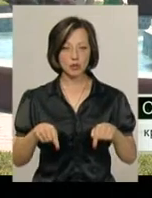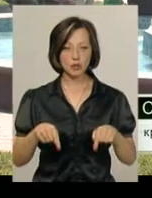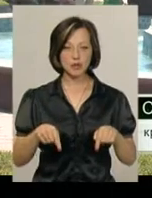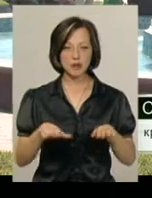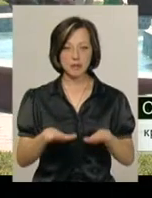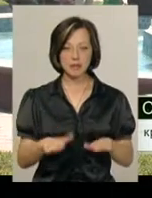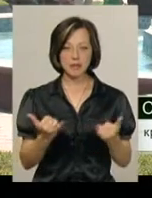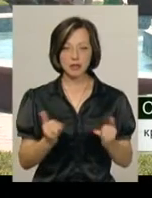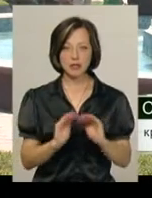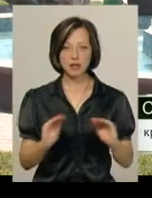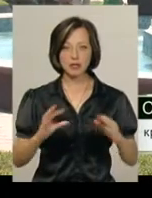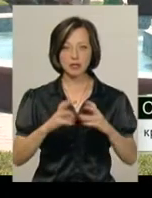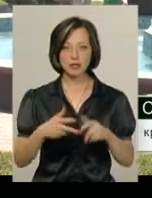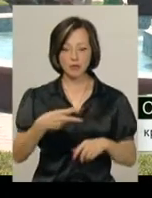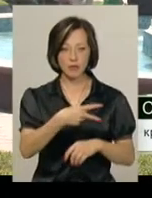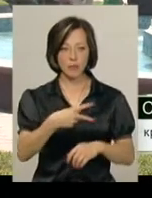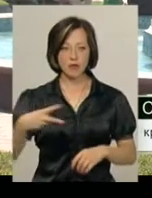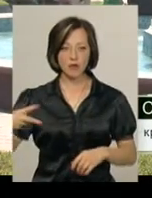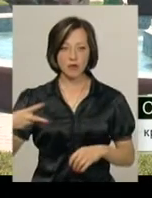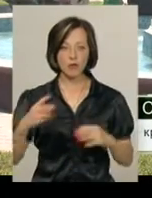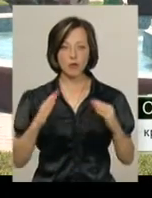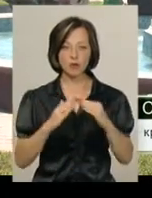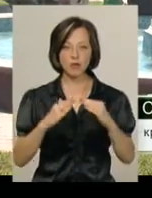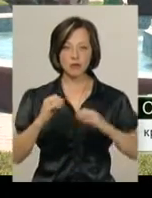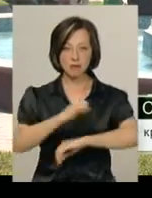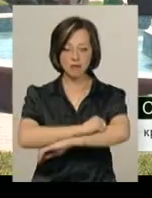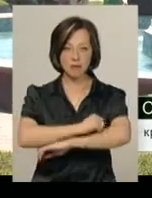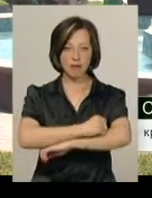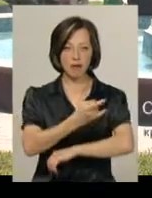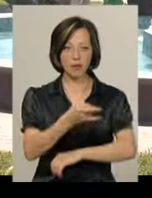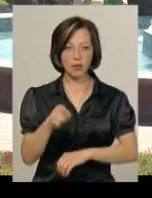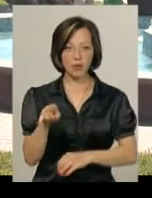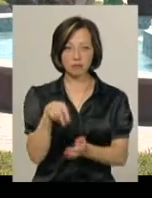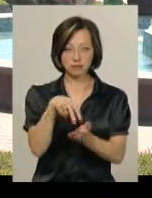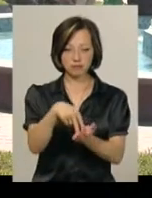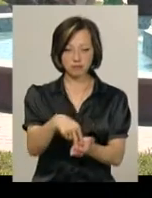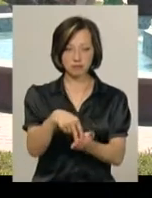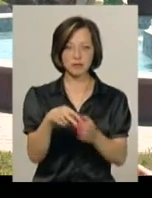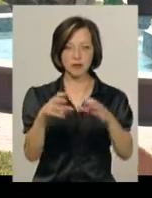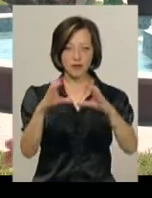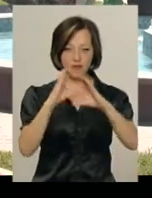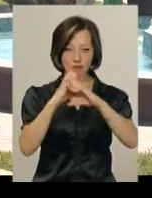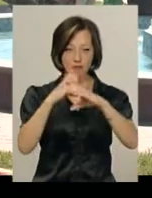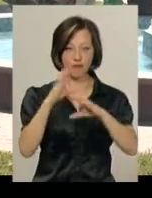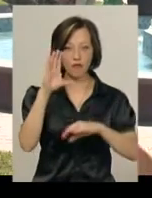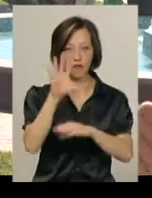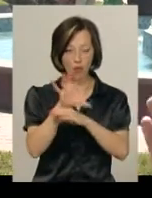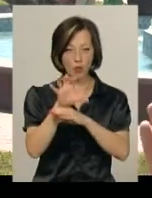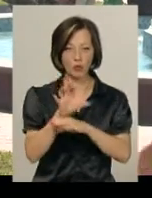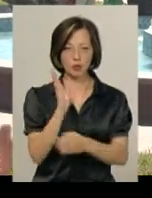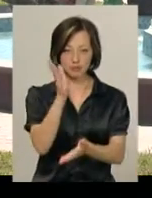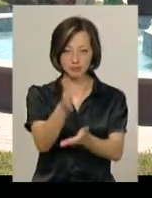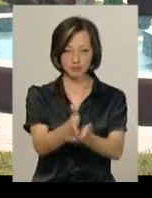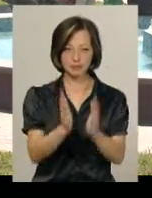місці теперішнього дитячого світу був двоповерховий будинок з балконом і фотограф виходив на цей балкон, ставив фотоапарат і проєцирував